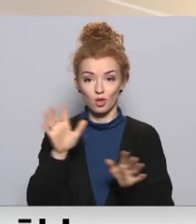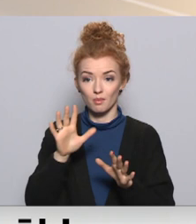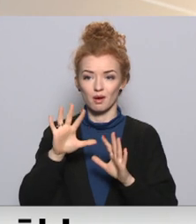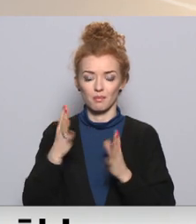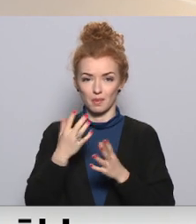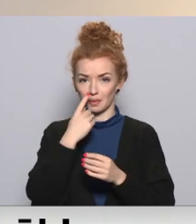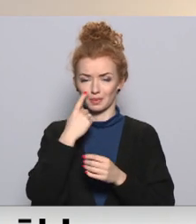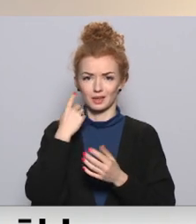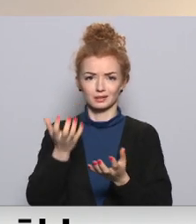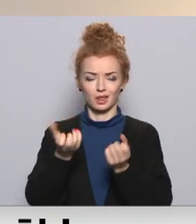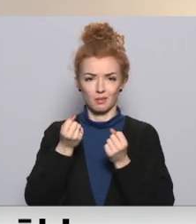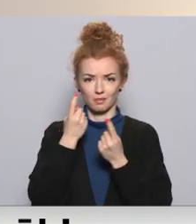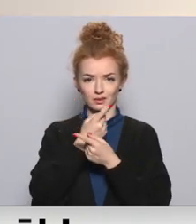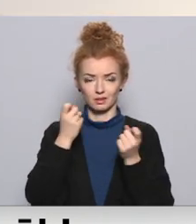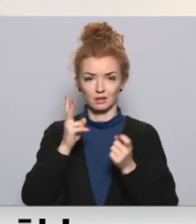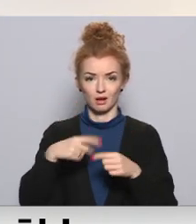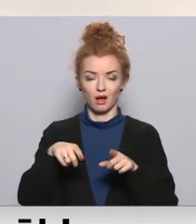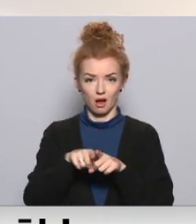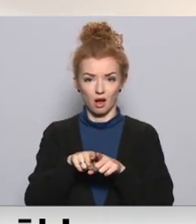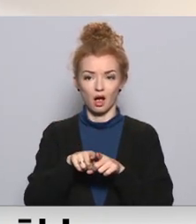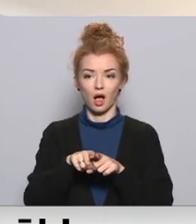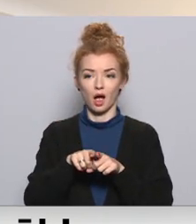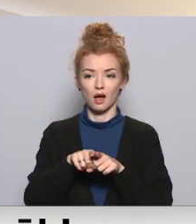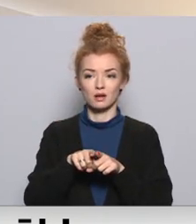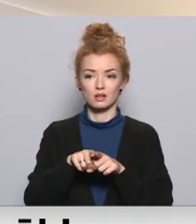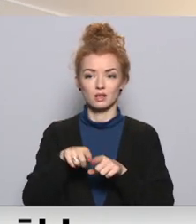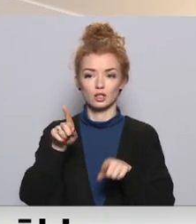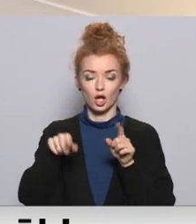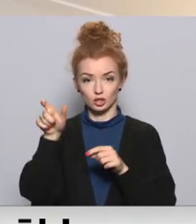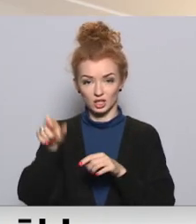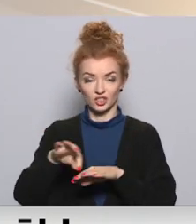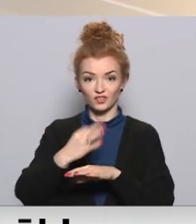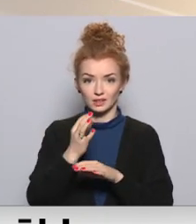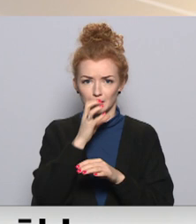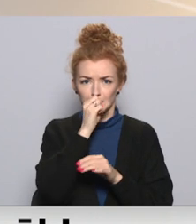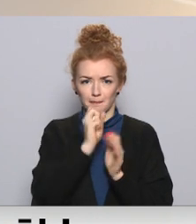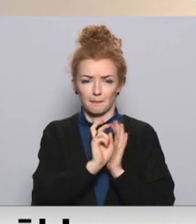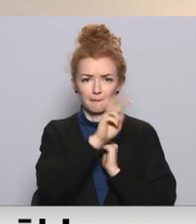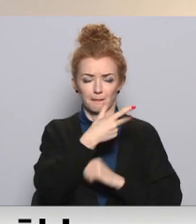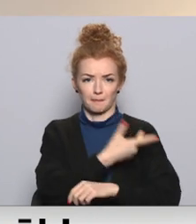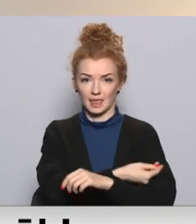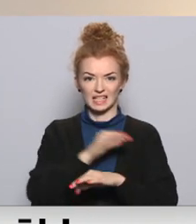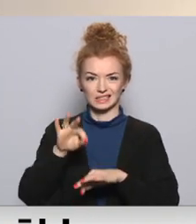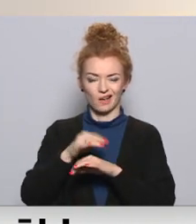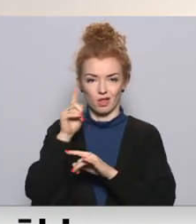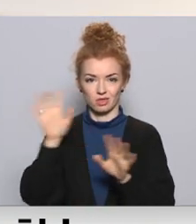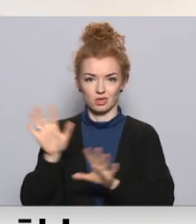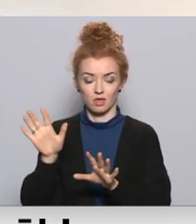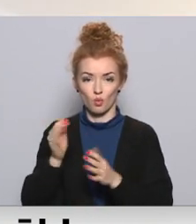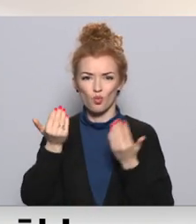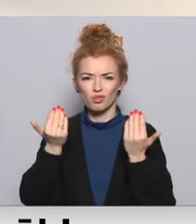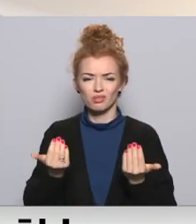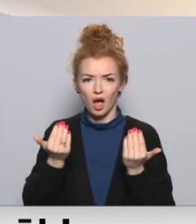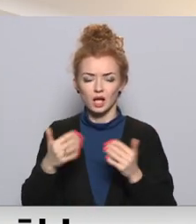pat mēs saņemam arī ziņas, ka pašu partneri, vīrs iet labs no sievas vakcinēties. Un mūsu sabiedrībā šobrīd izgaismojas